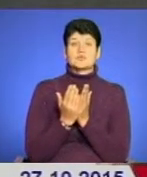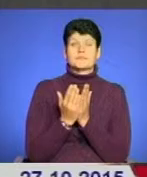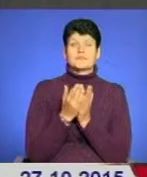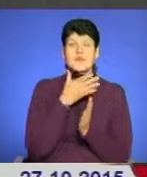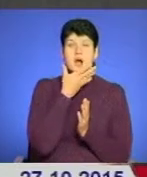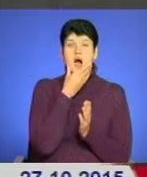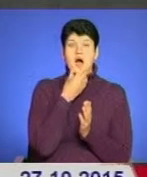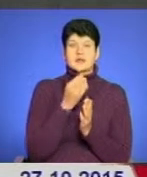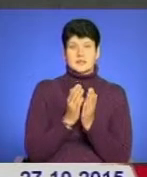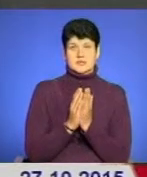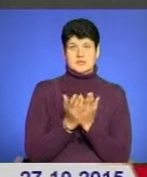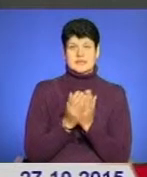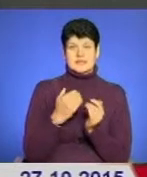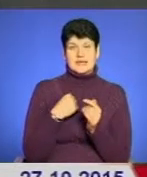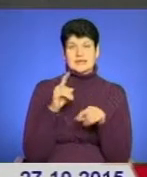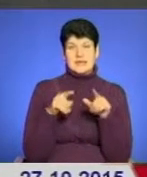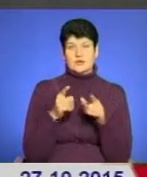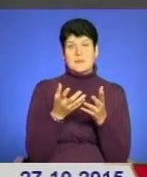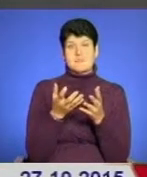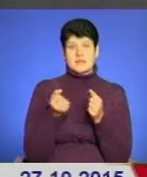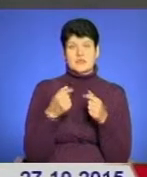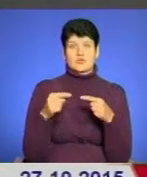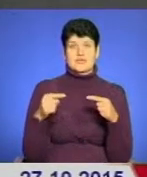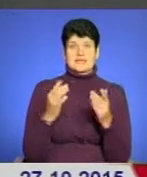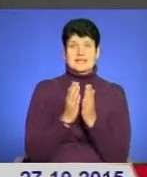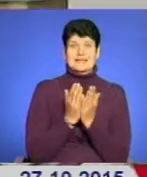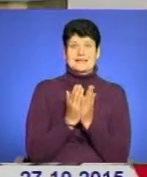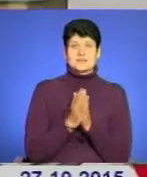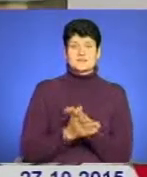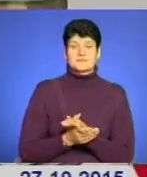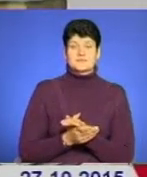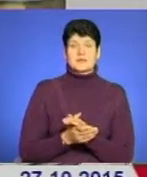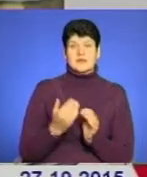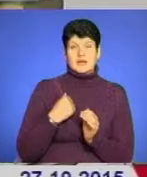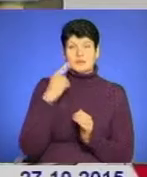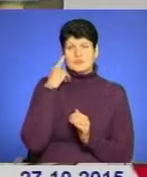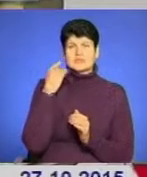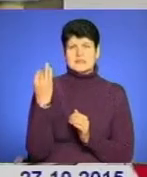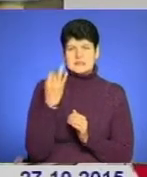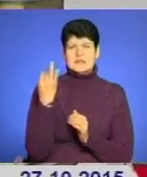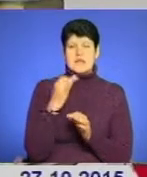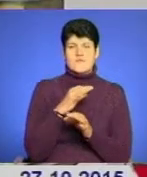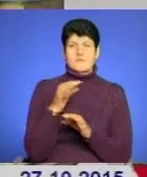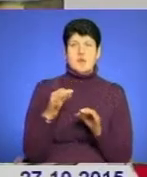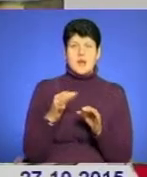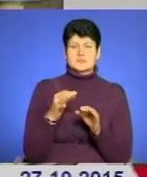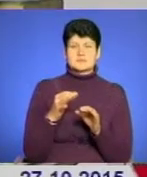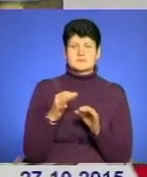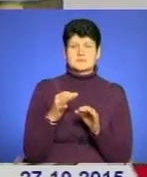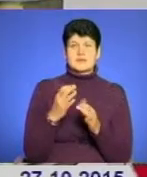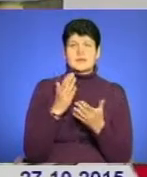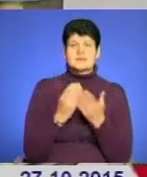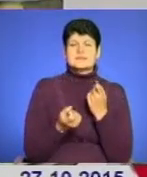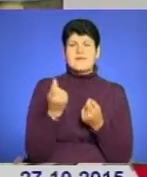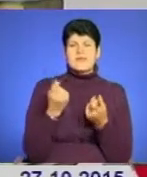гарні книжки. Я деколи отута беру різні книжечки. Я думаю, що це досить цікавий прак, тільки з'являються